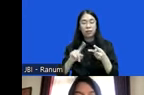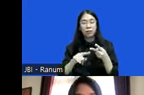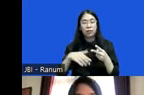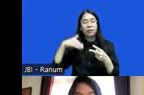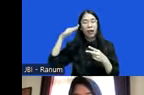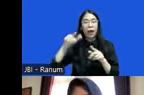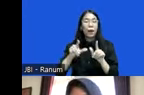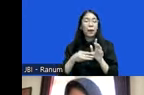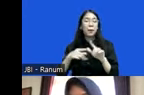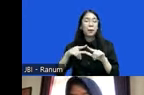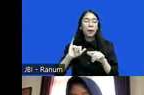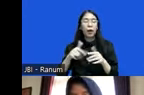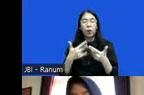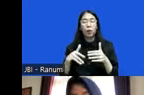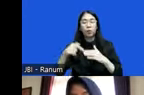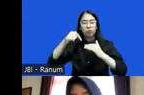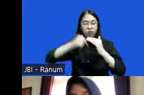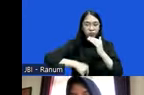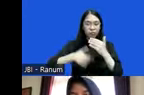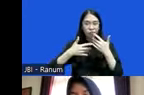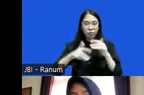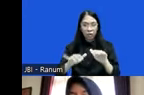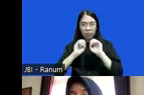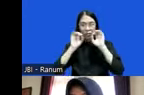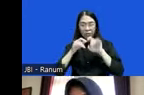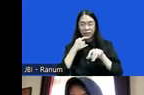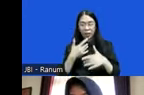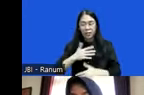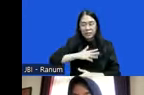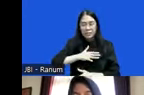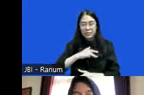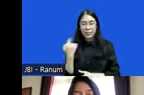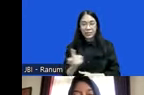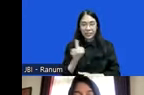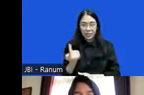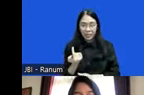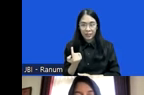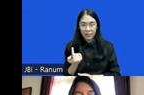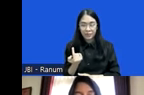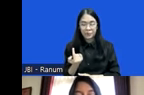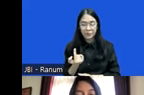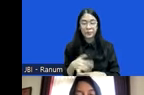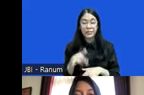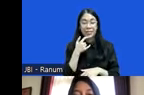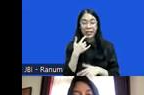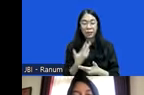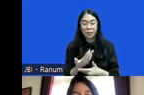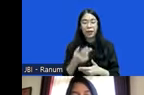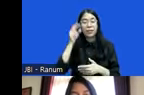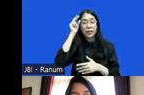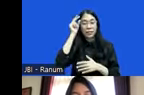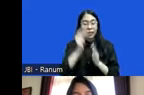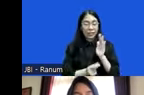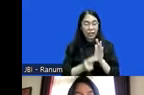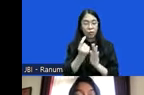rinci dan komprehensif tentang kegelisahan kita sebetulnya ya kaitannya dengan perancangan undang-undang polri nah saya